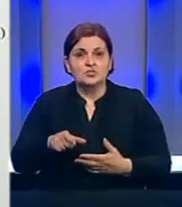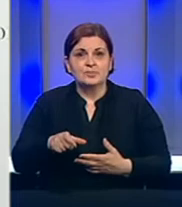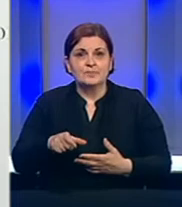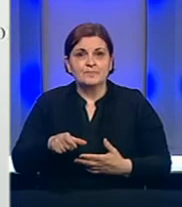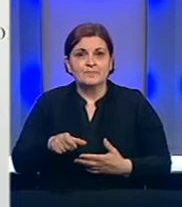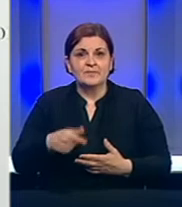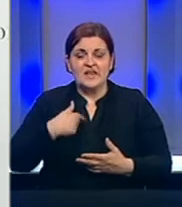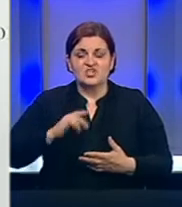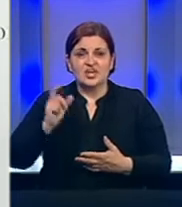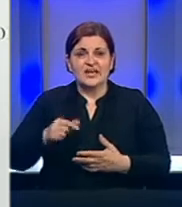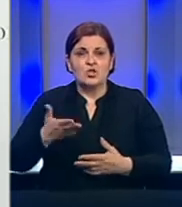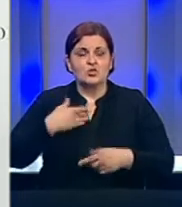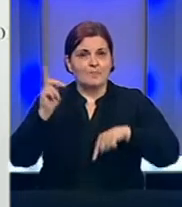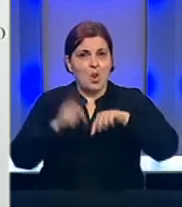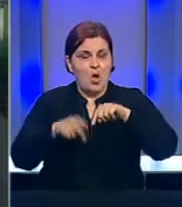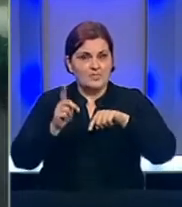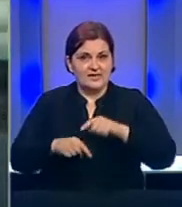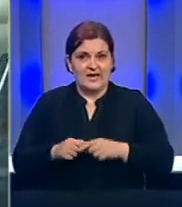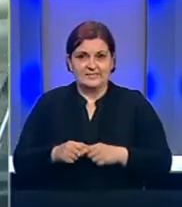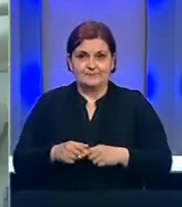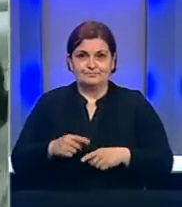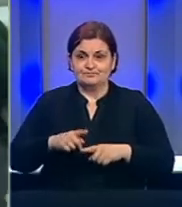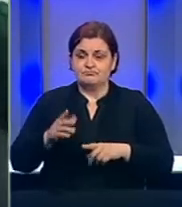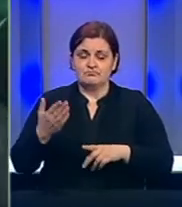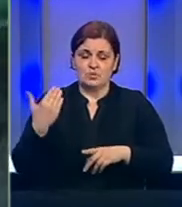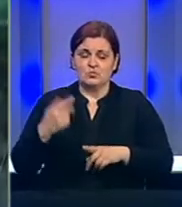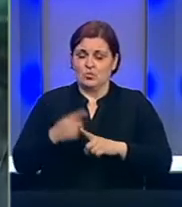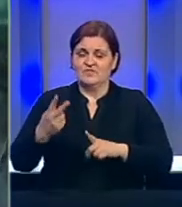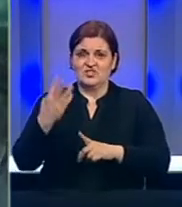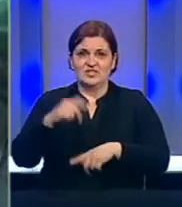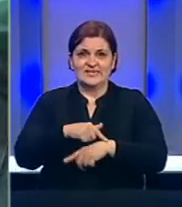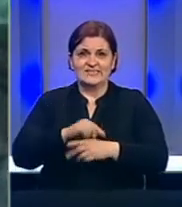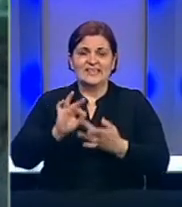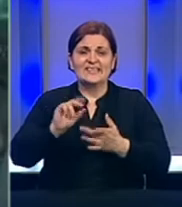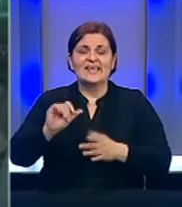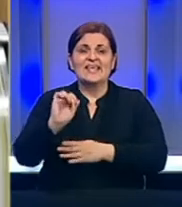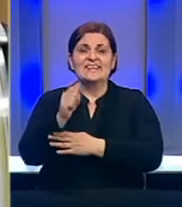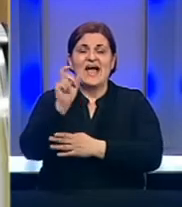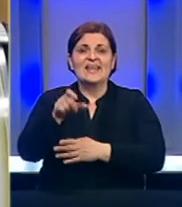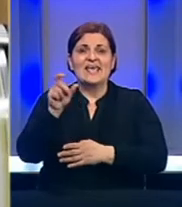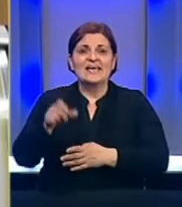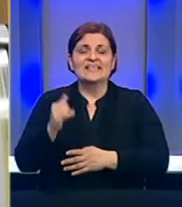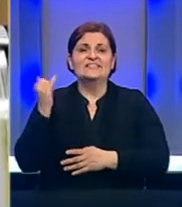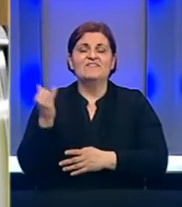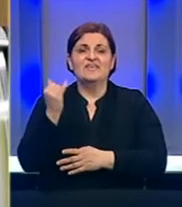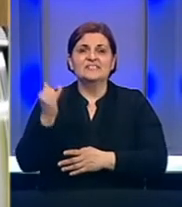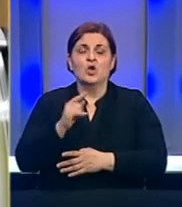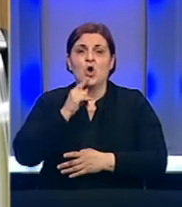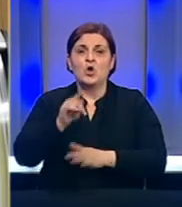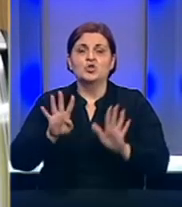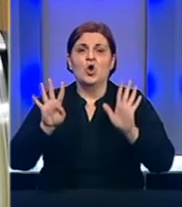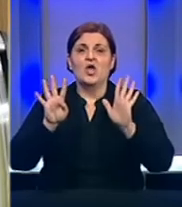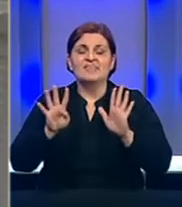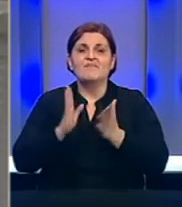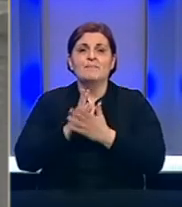sugrađana ostalo bez posla. U toku 24 sata testirano je 11 osoba iz Visokog, od kojih je 9.